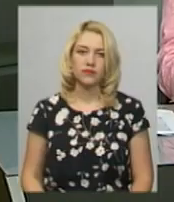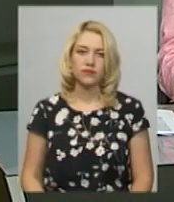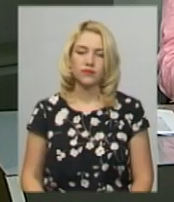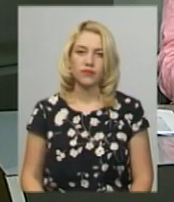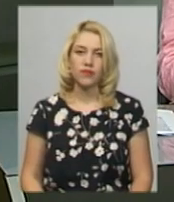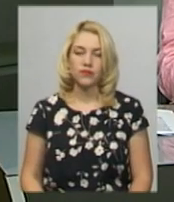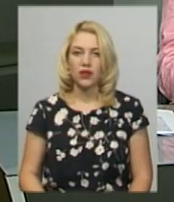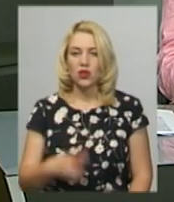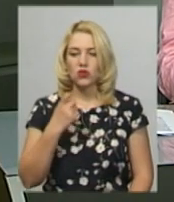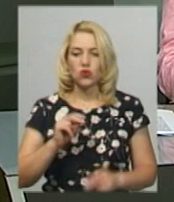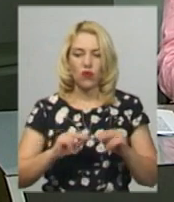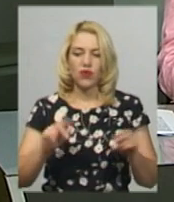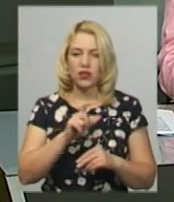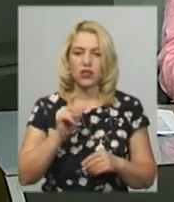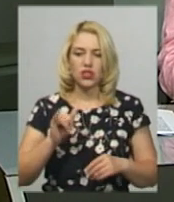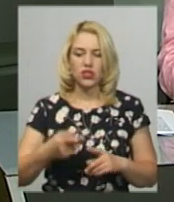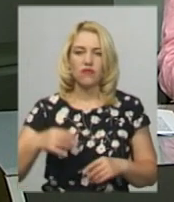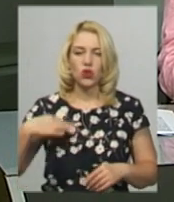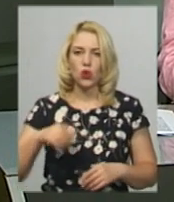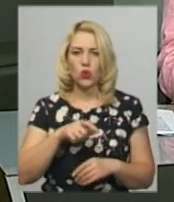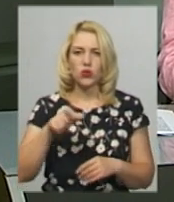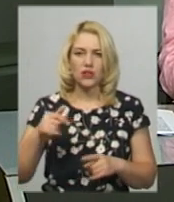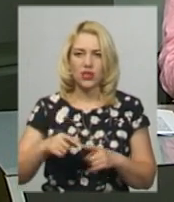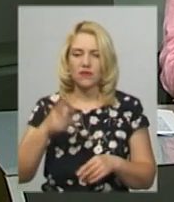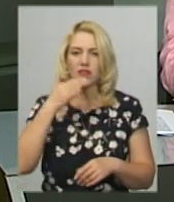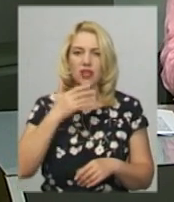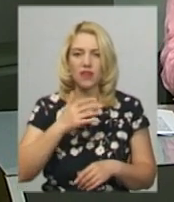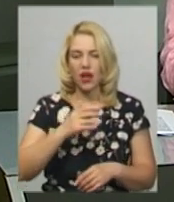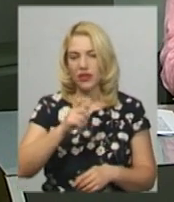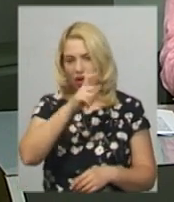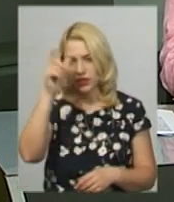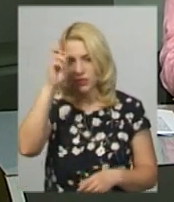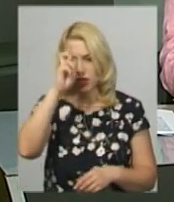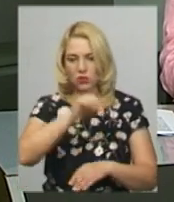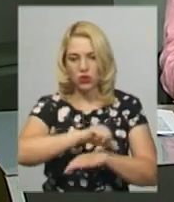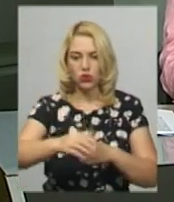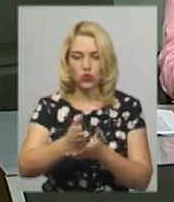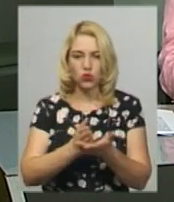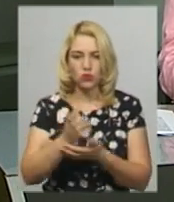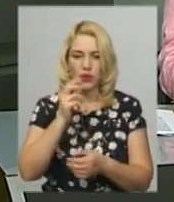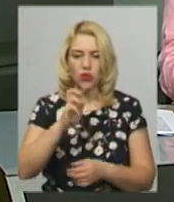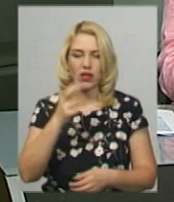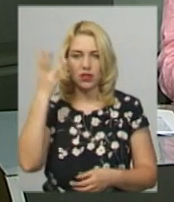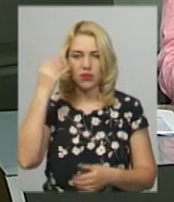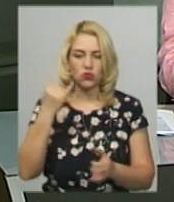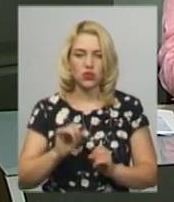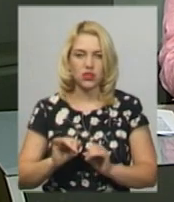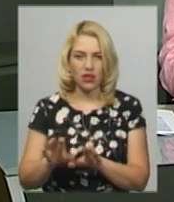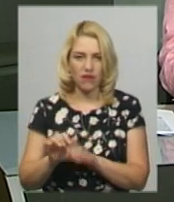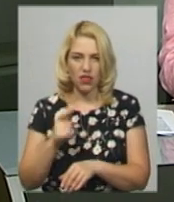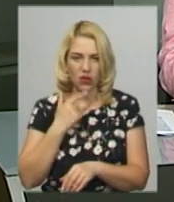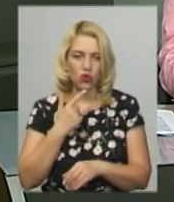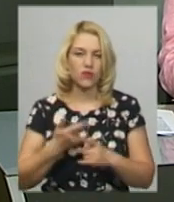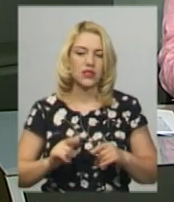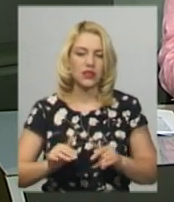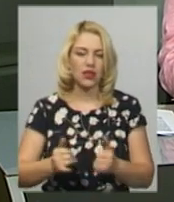Сто викладачів та курсантів Національної академії Держприкордонслужби України імені Богдана Хмельницького сьогодні здавали кров. Захід